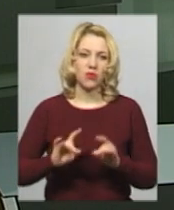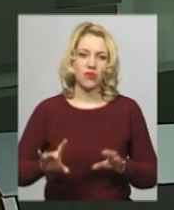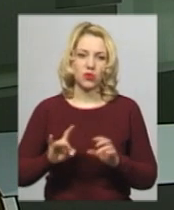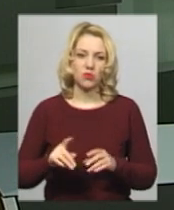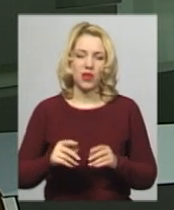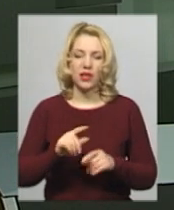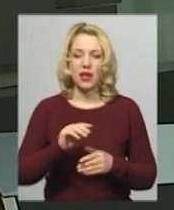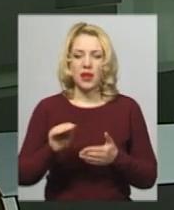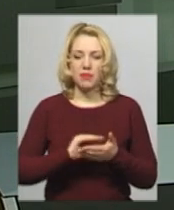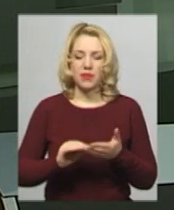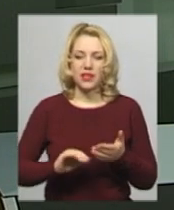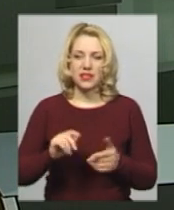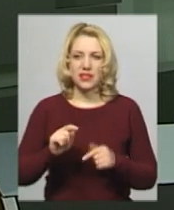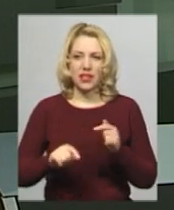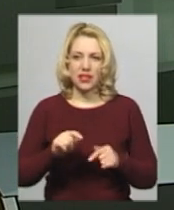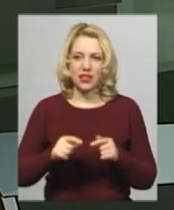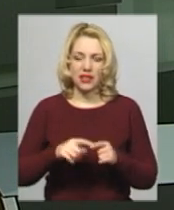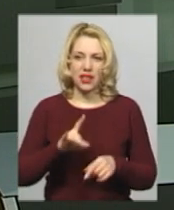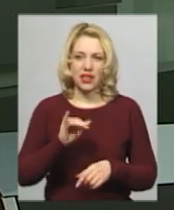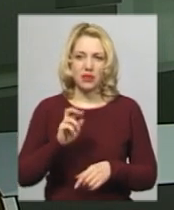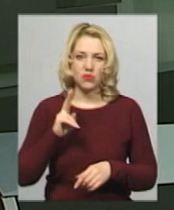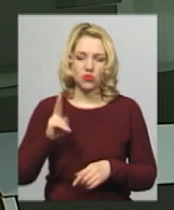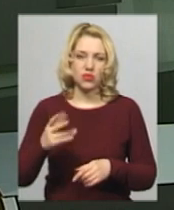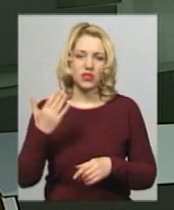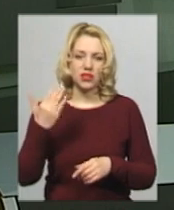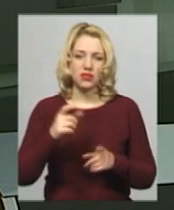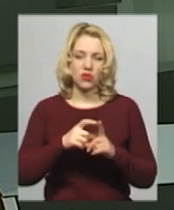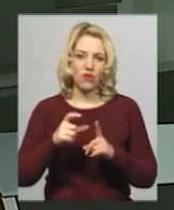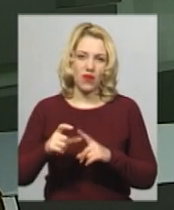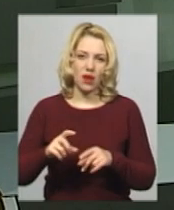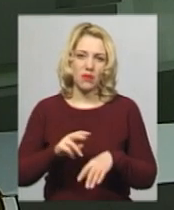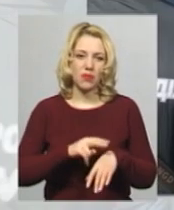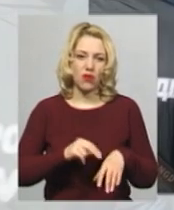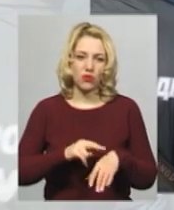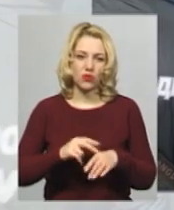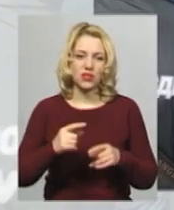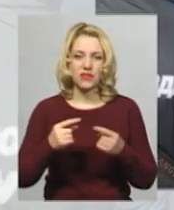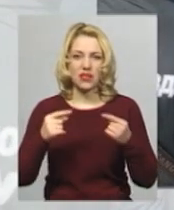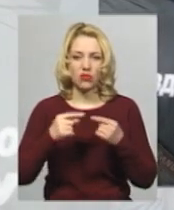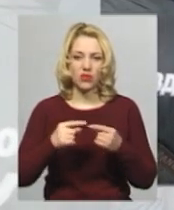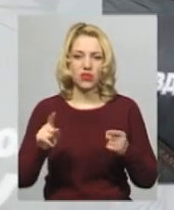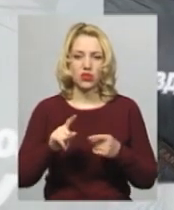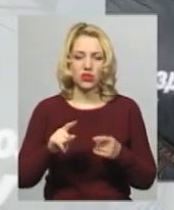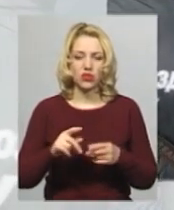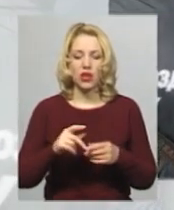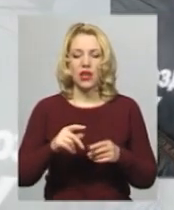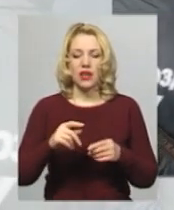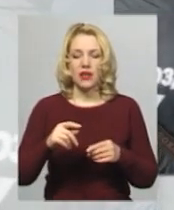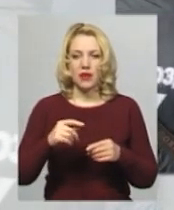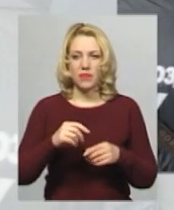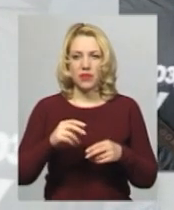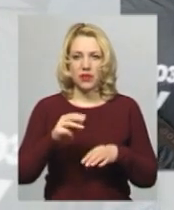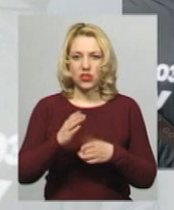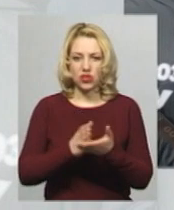-секретар обласного управління СБУ Людмила Ревчук. За її словами, правоохоронці встановили, підозрюваний чиновник вимагав від приватного підприємця